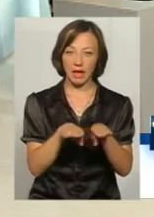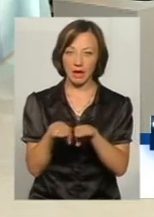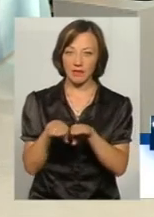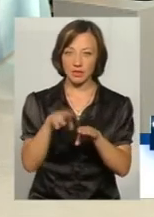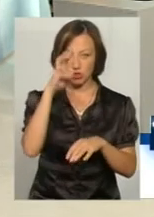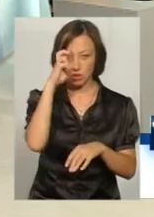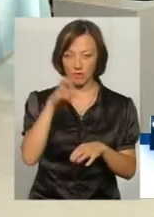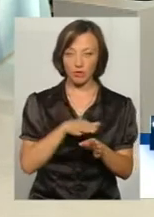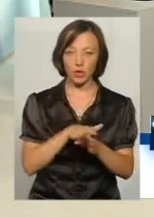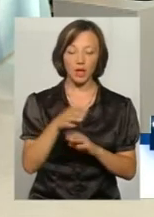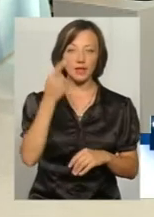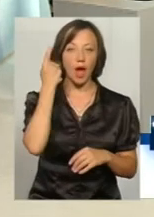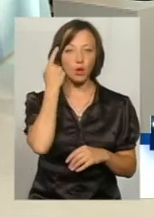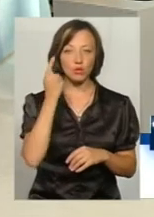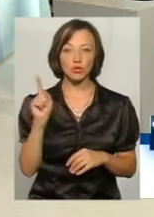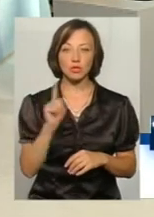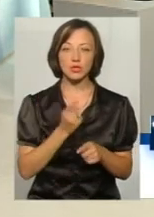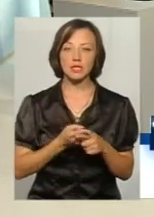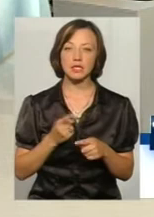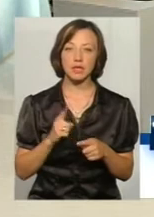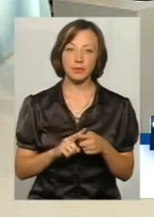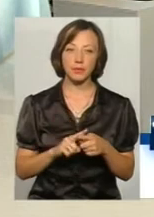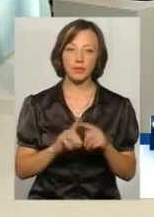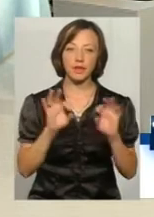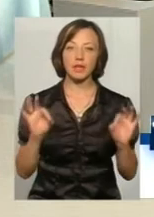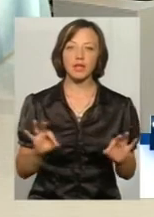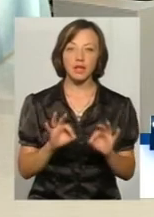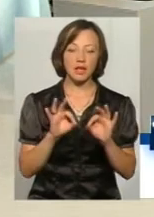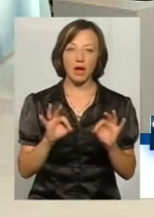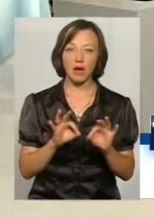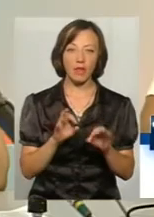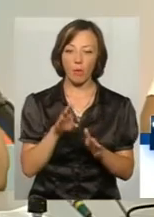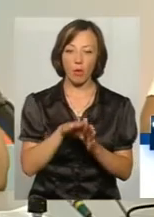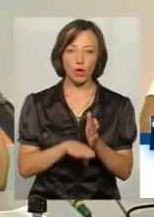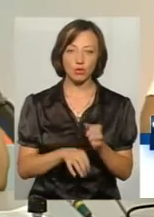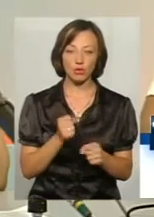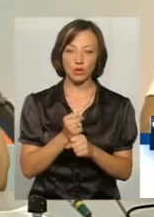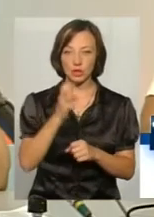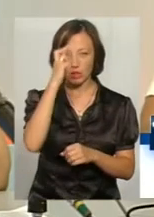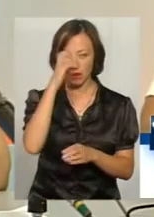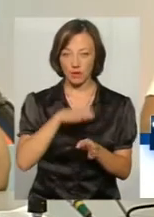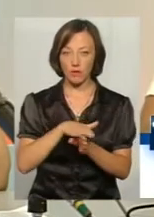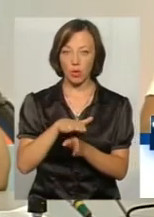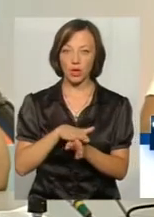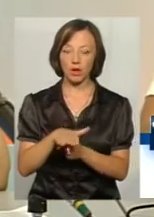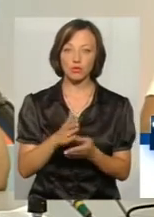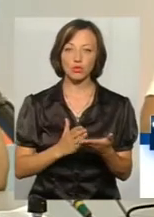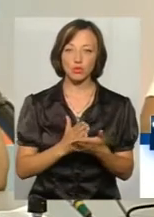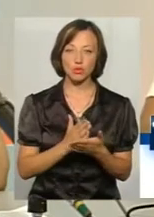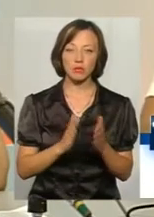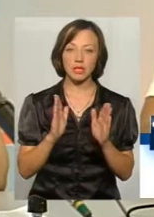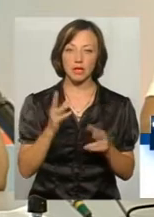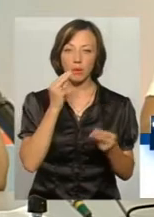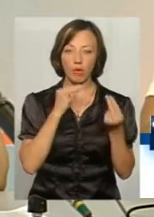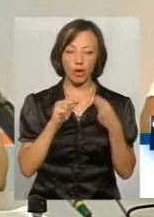виконавцями. І, я думаю, це ніяким чином не погіршить роботу державної виконавчої служби, а тільки